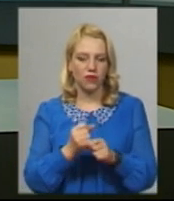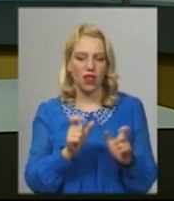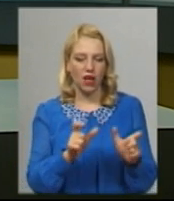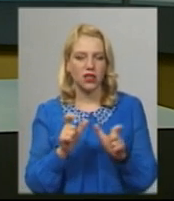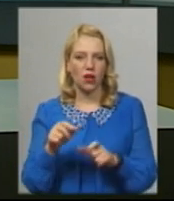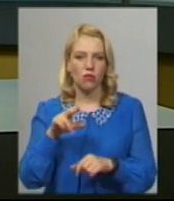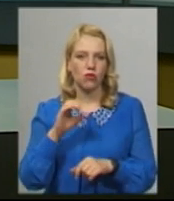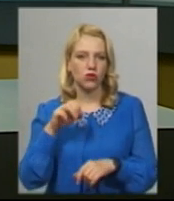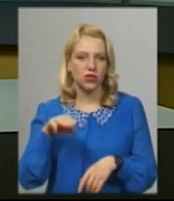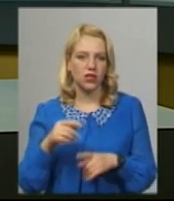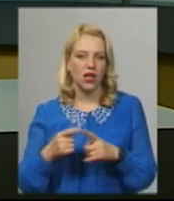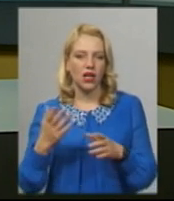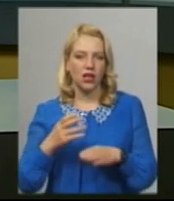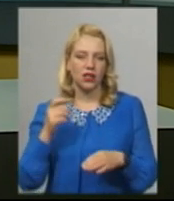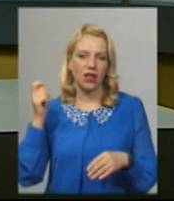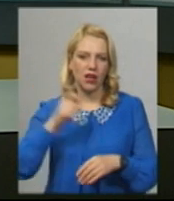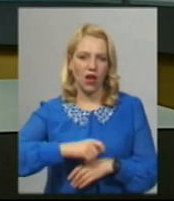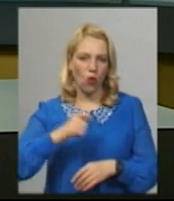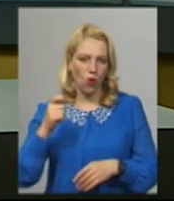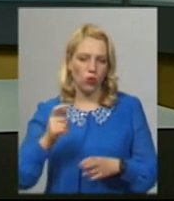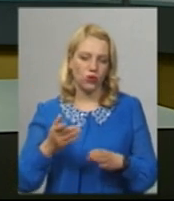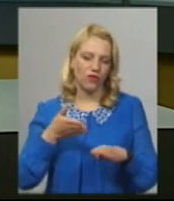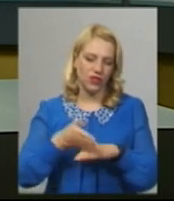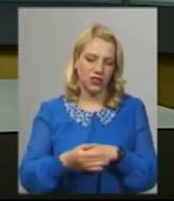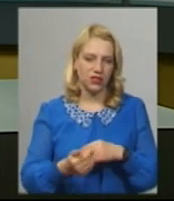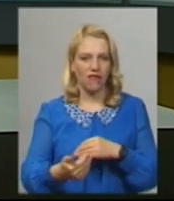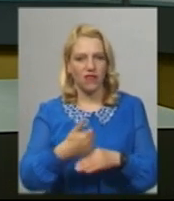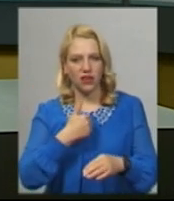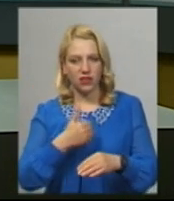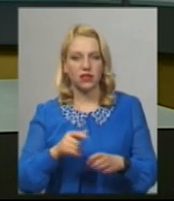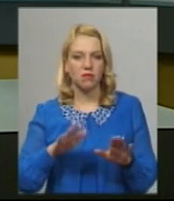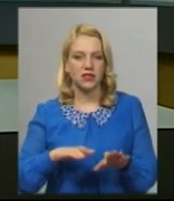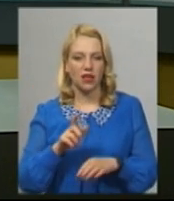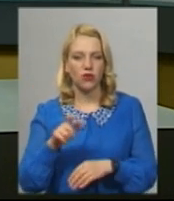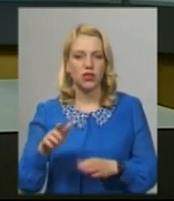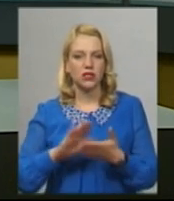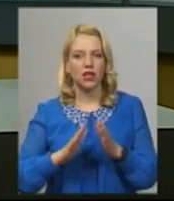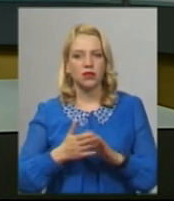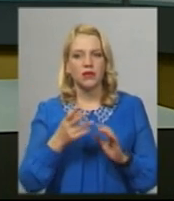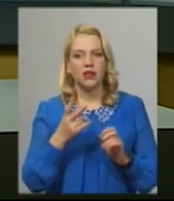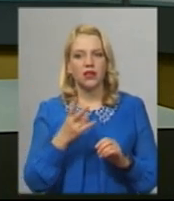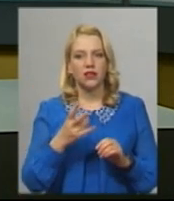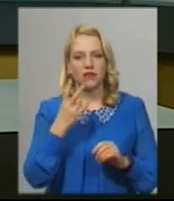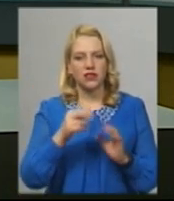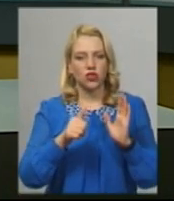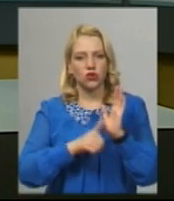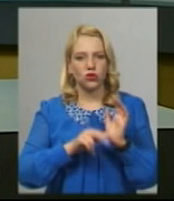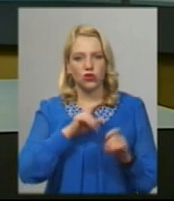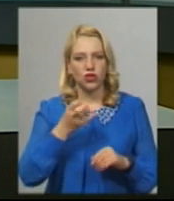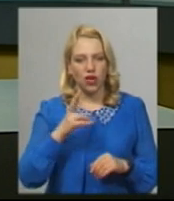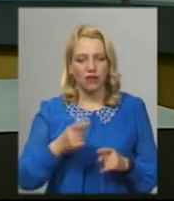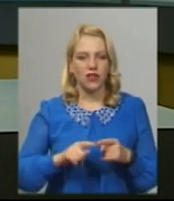пости, які регулюють в'їзд та виїзд місцевих жителів Станов на 15 годину 26 червня у Кривчицькому